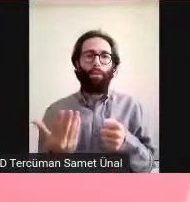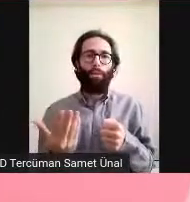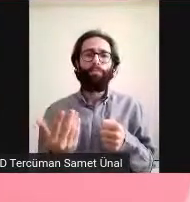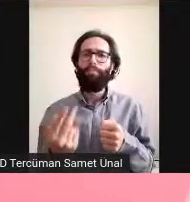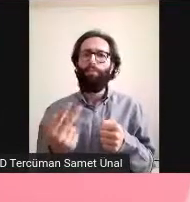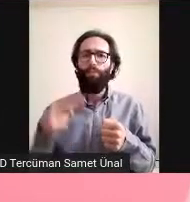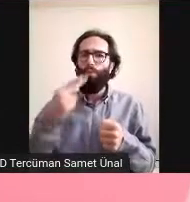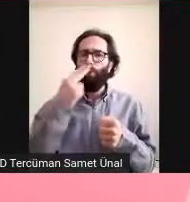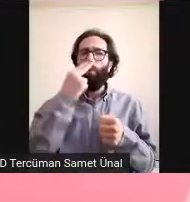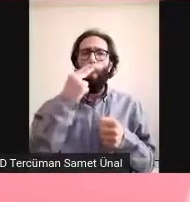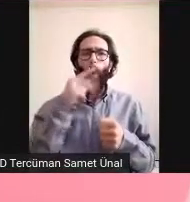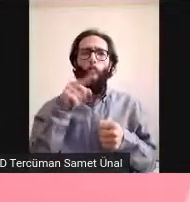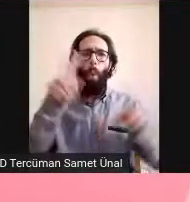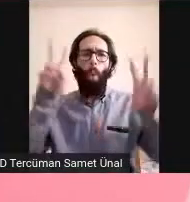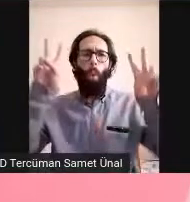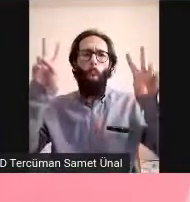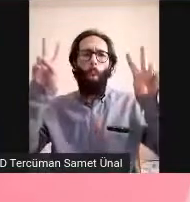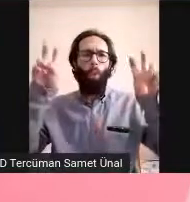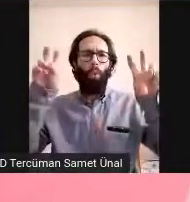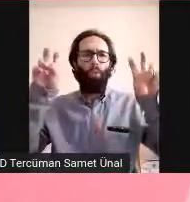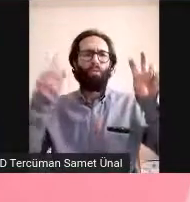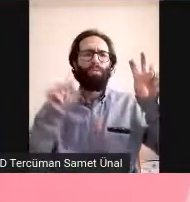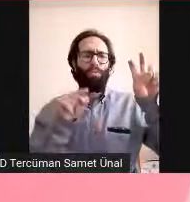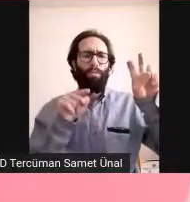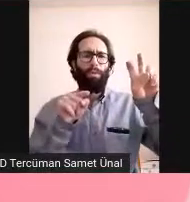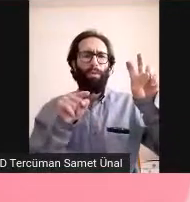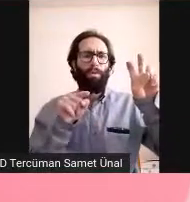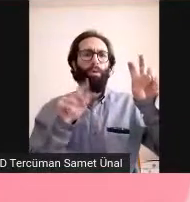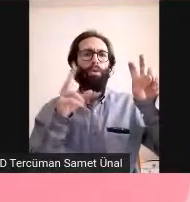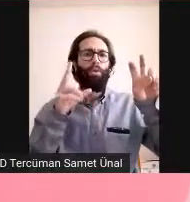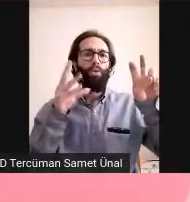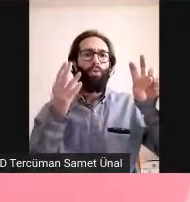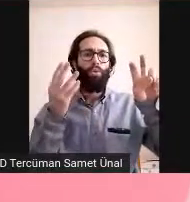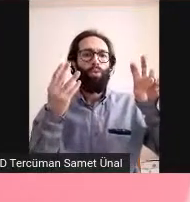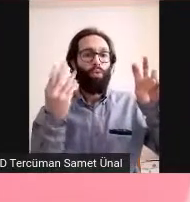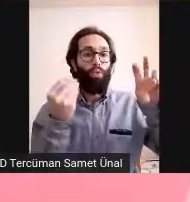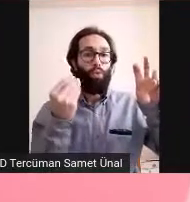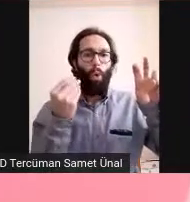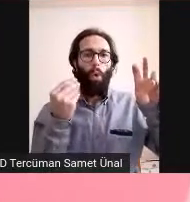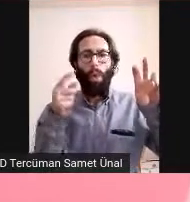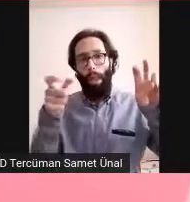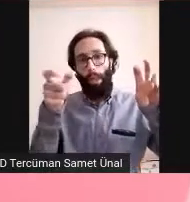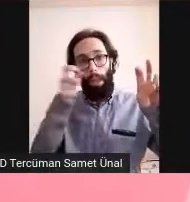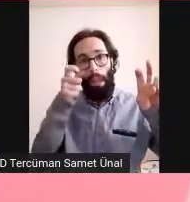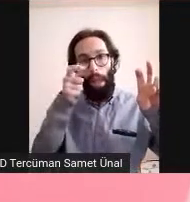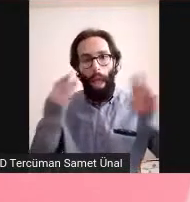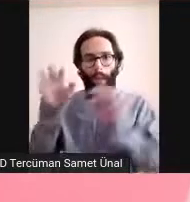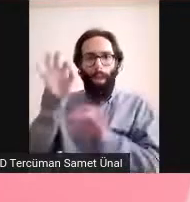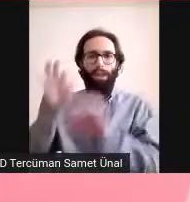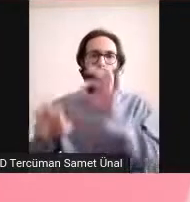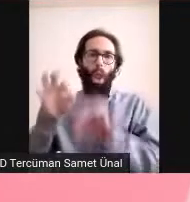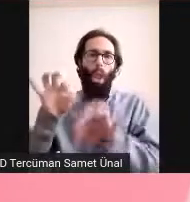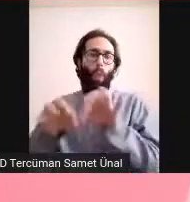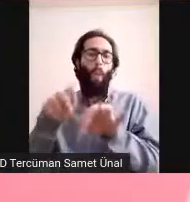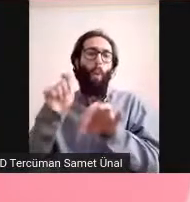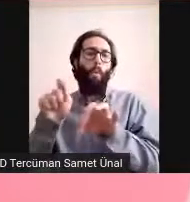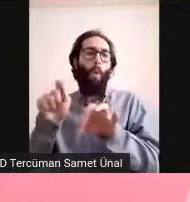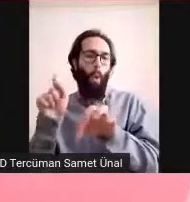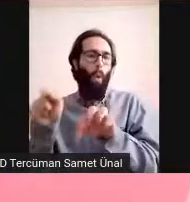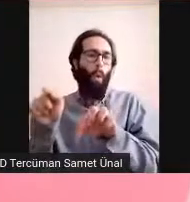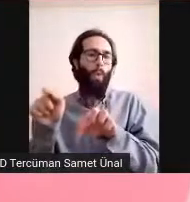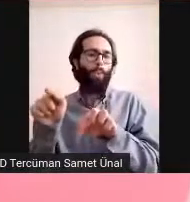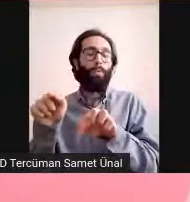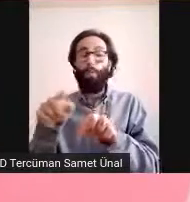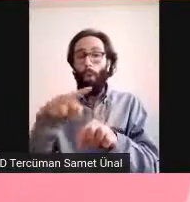konusu böyle çok üstünde durulan bir şey. Koku şimdiye kadar en